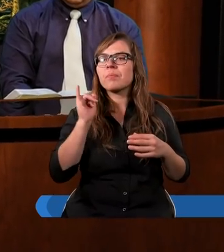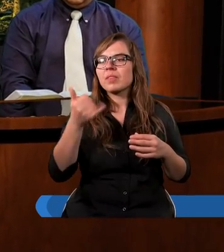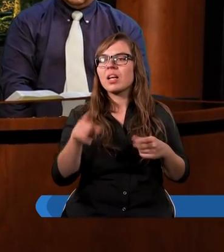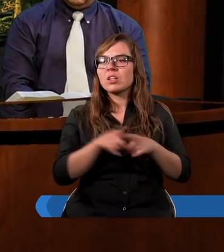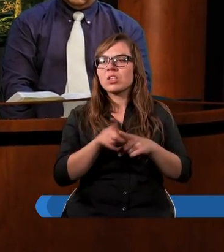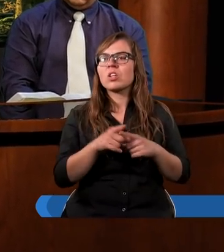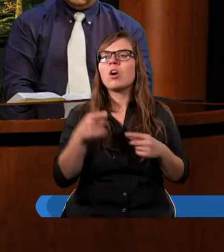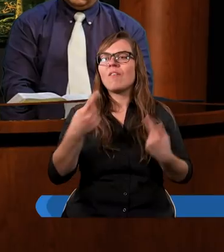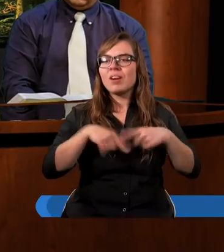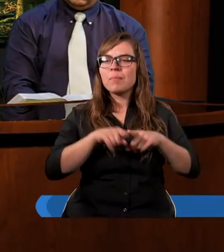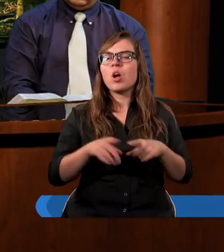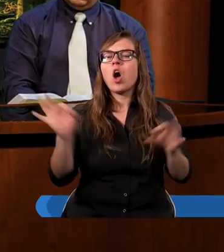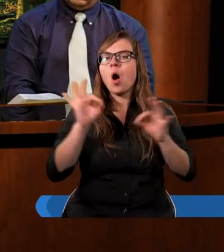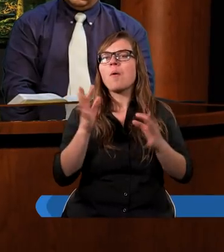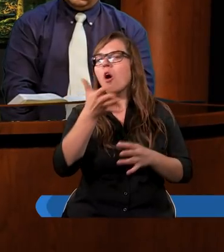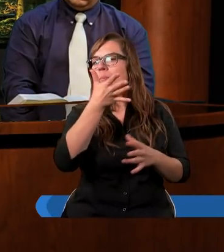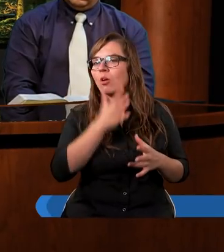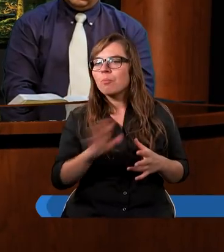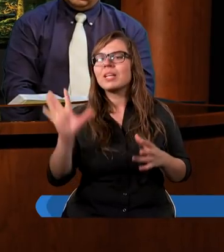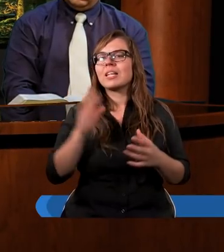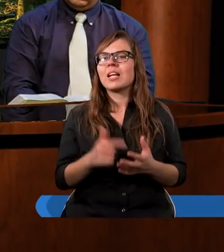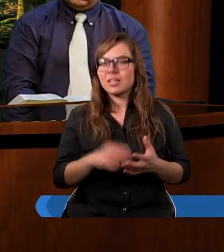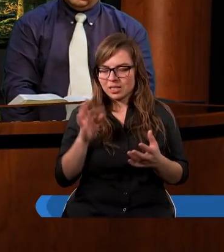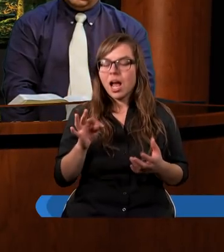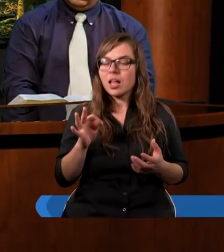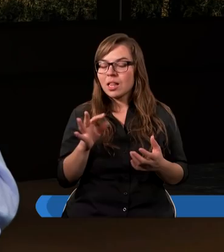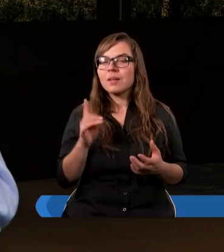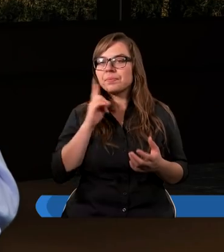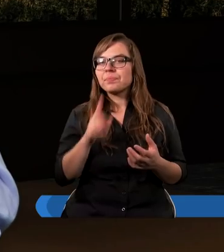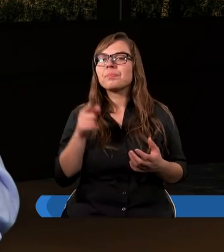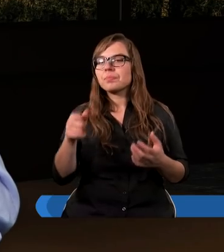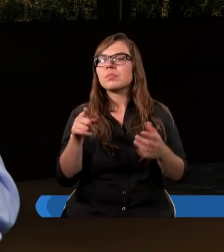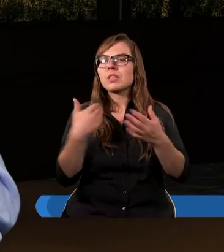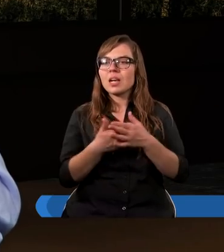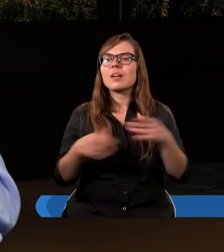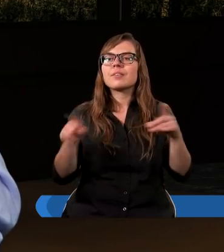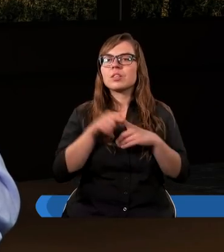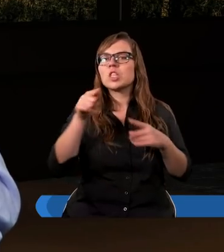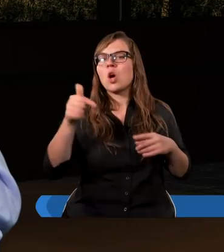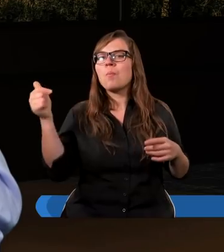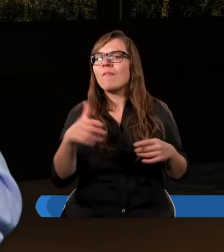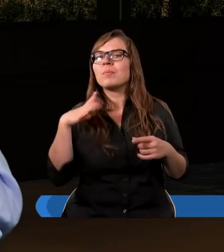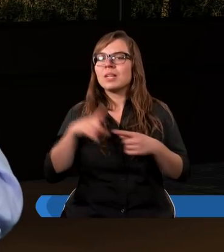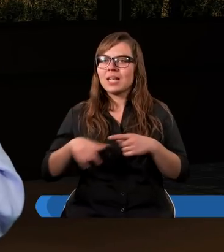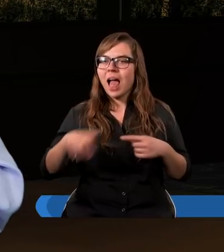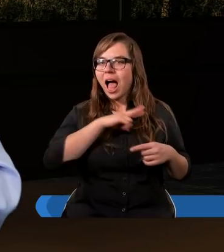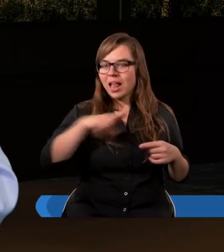wypełniający ogromną misję. Tak, tak jest. I dlatego też to powinno być dla nas, jako dla